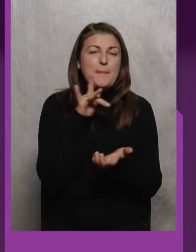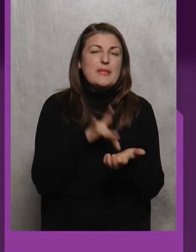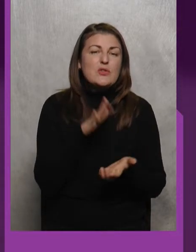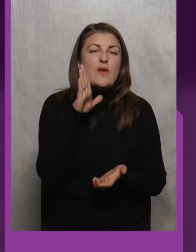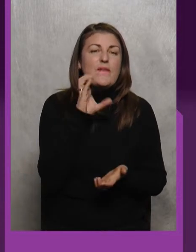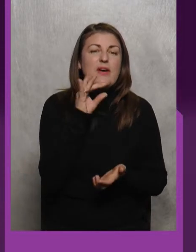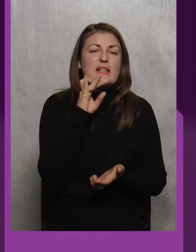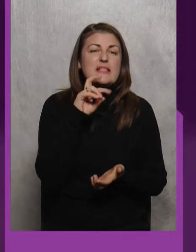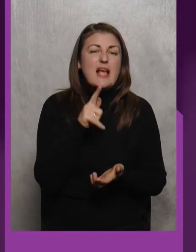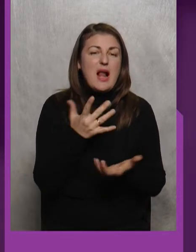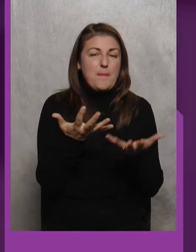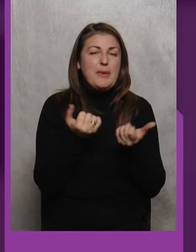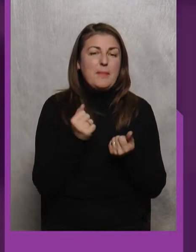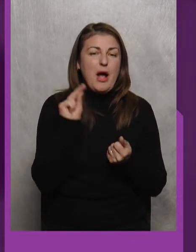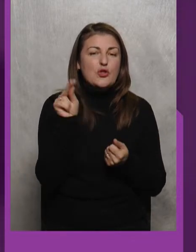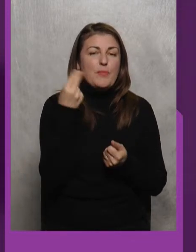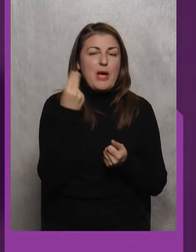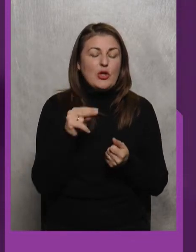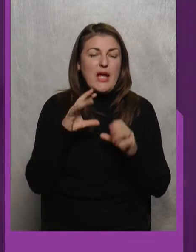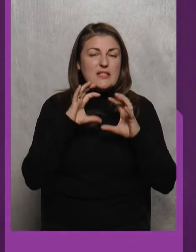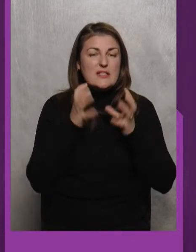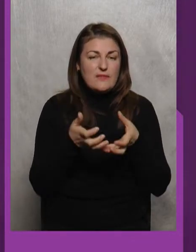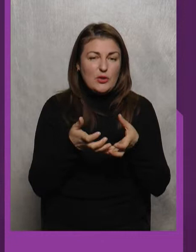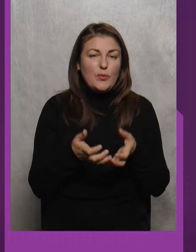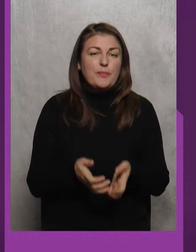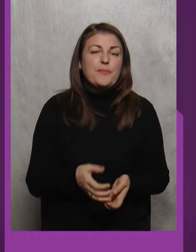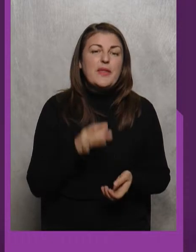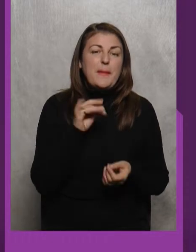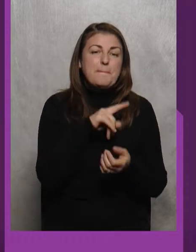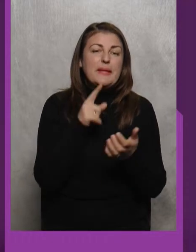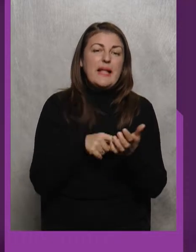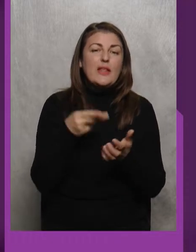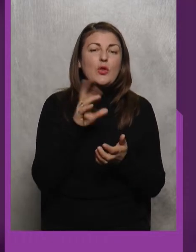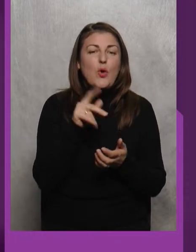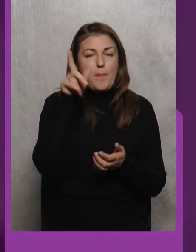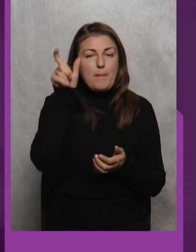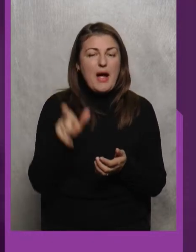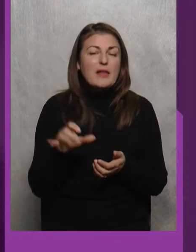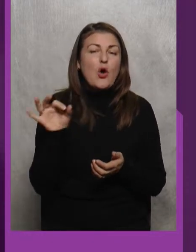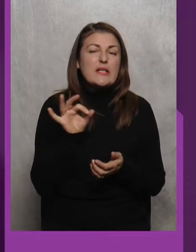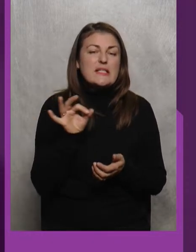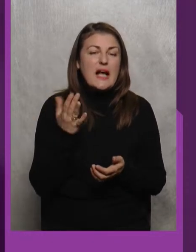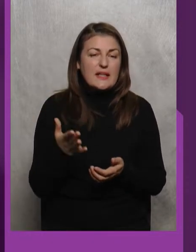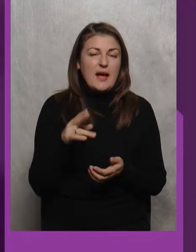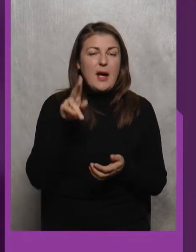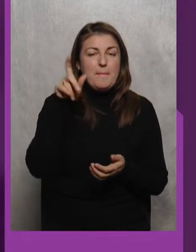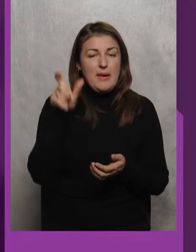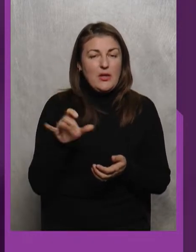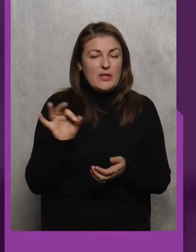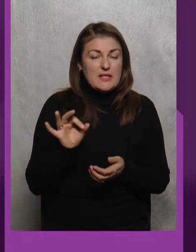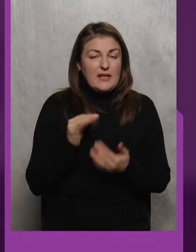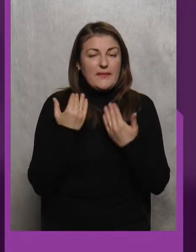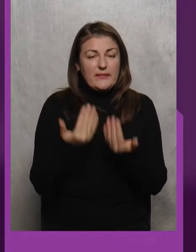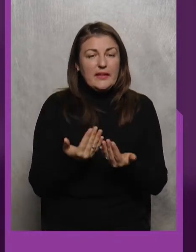Приймало Чемпіонат світу І Питання до Пана Олександра Пане Олександре